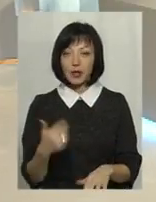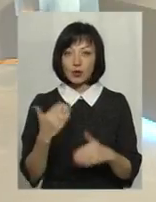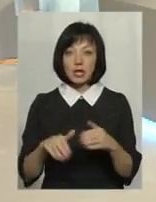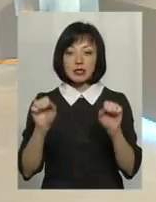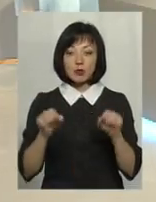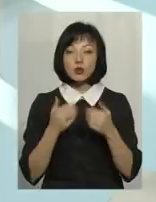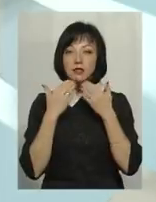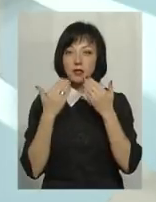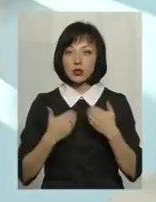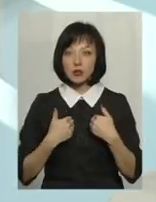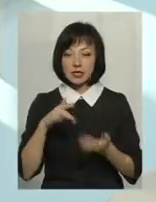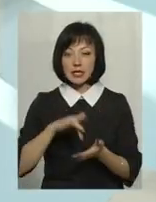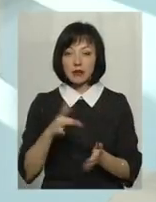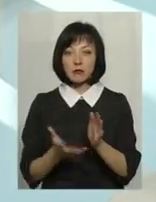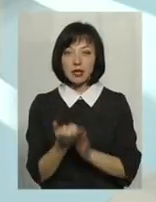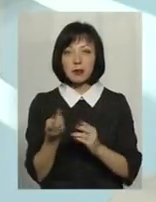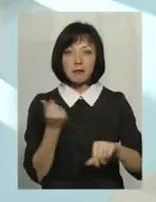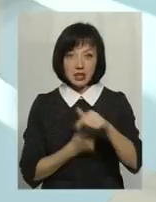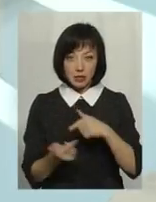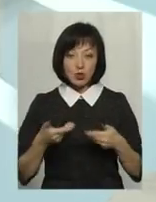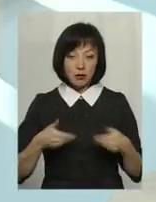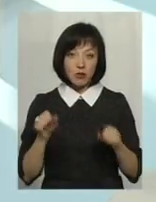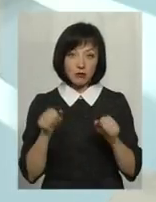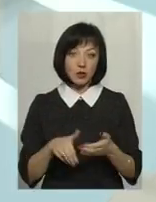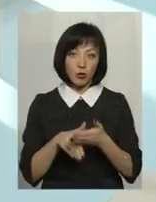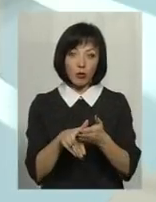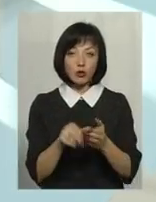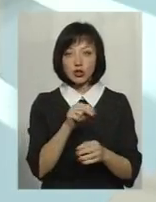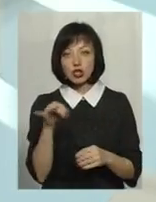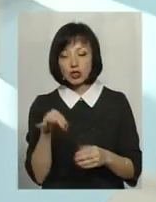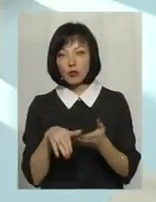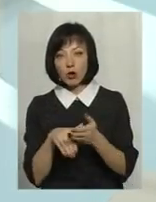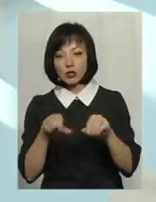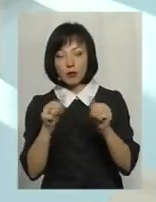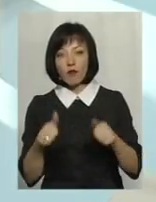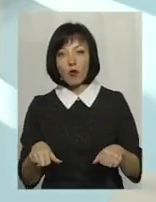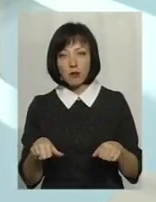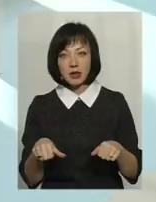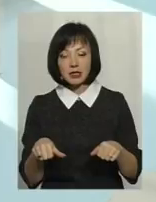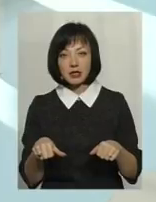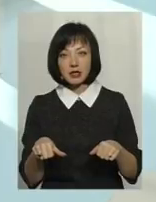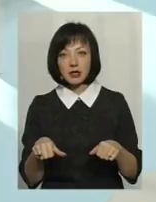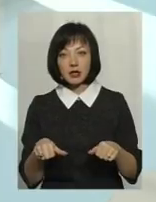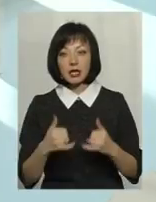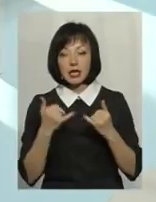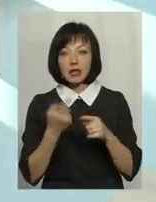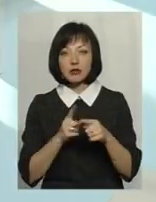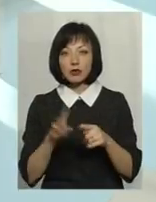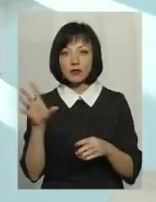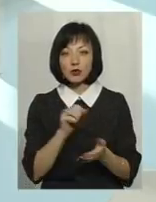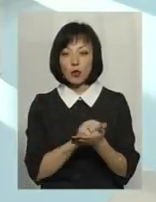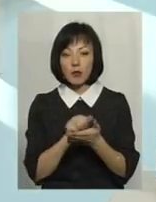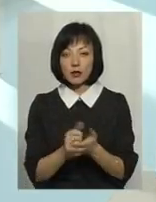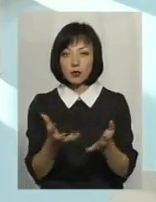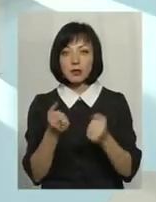зможуть тоді звернутися до нас, до Центру підтримки бізнесу, і ми, звичайно, допоможемо. Чи ми допоможемо оформити для цього всі належні документи,